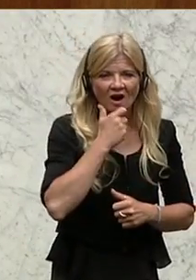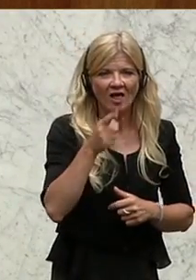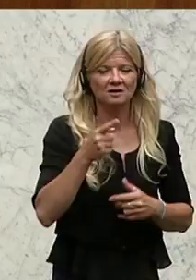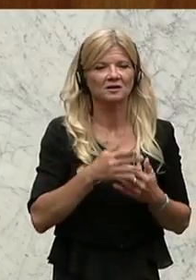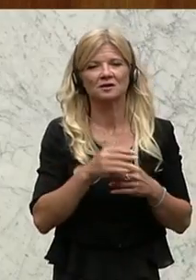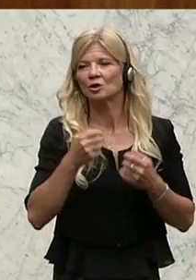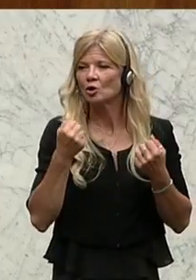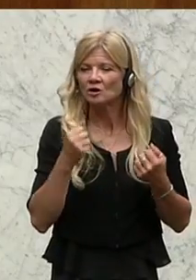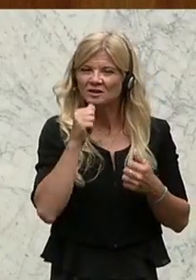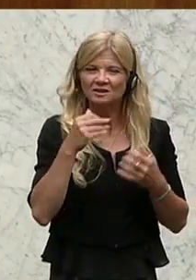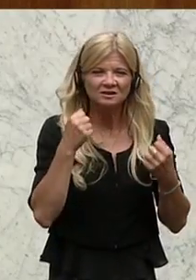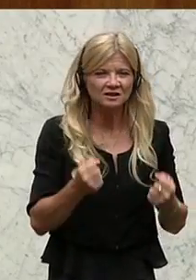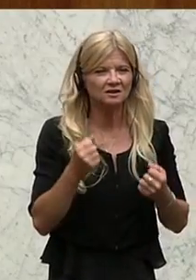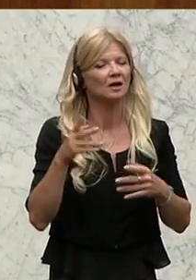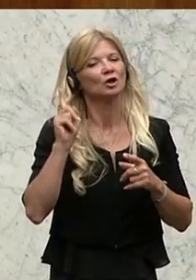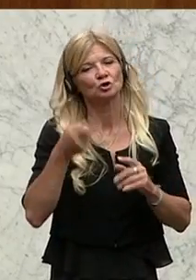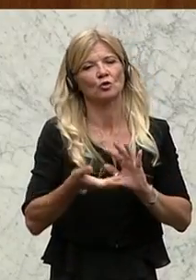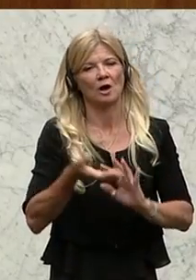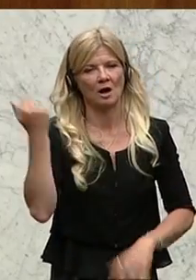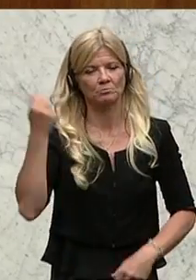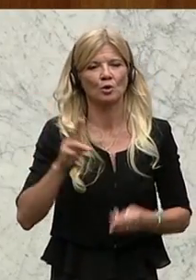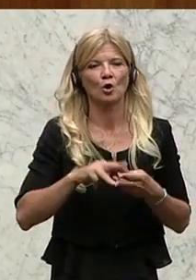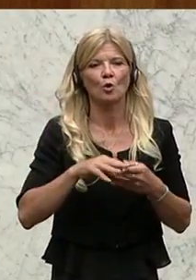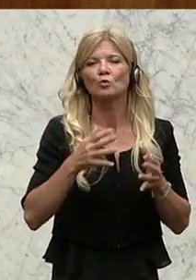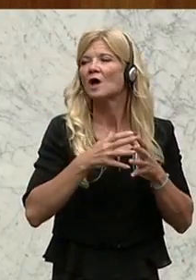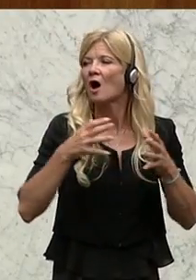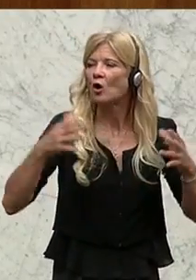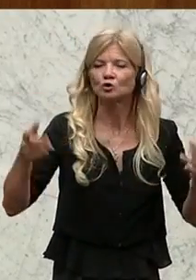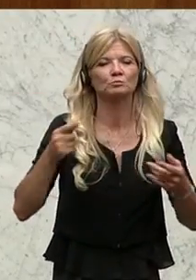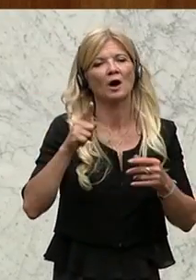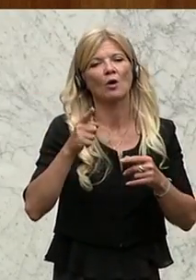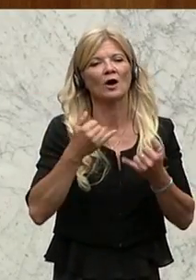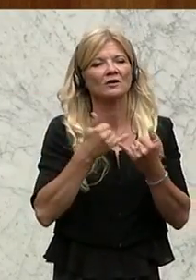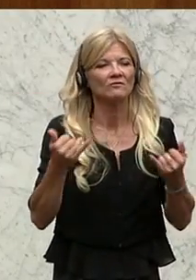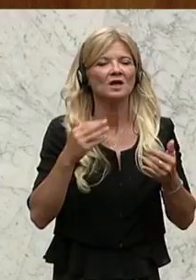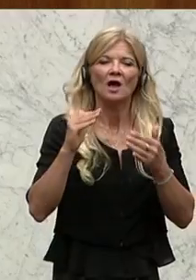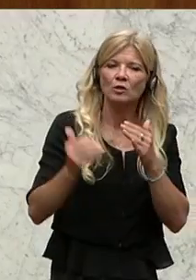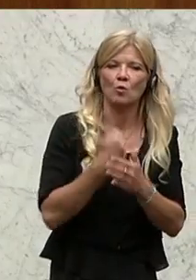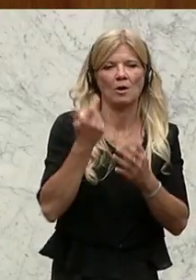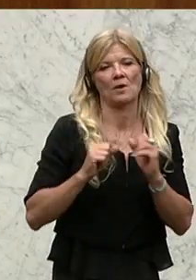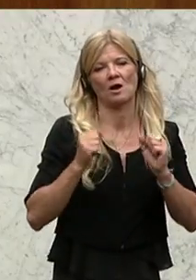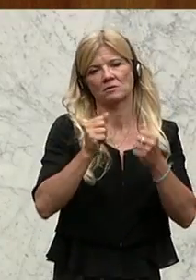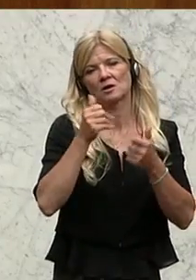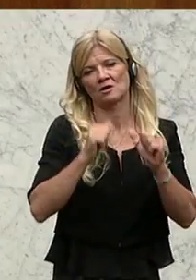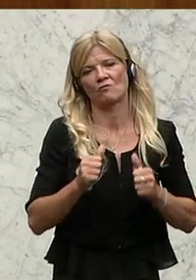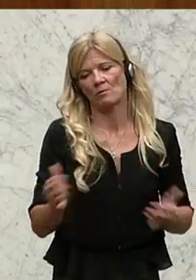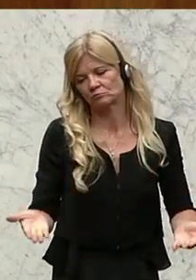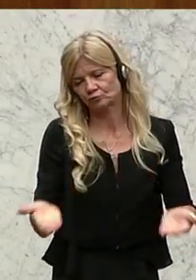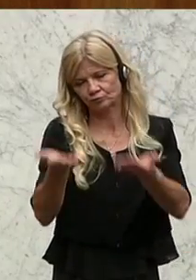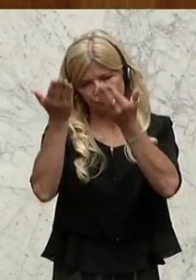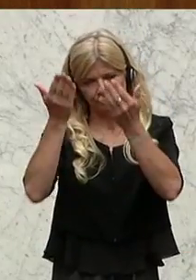generell den Ausbau der nachhaltigen und erneuerbaren Energieformen zu forcieren. Ich möchte aber auch